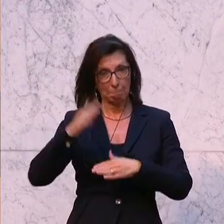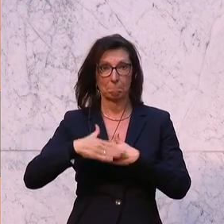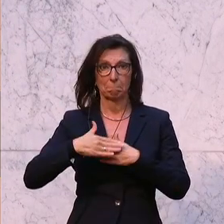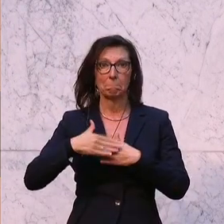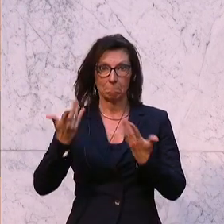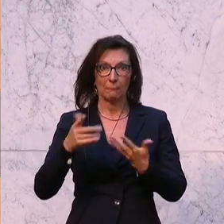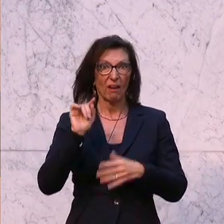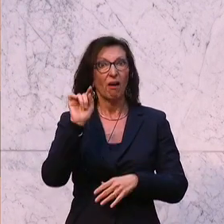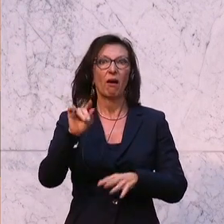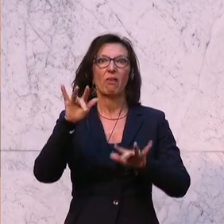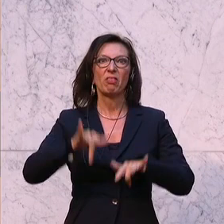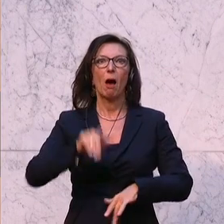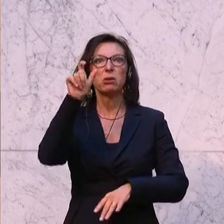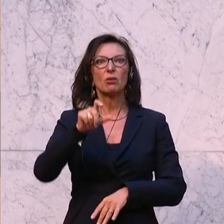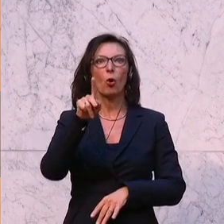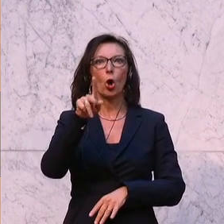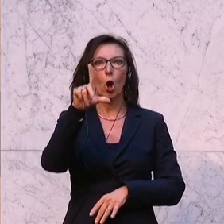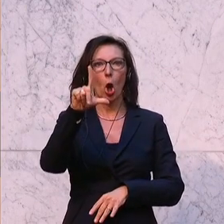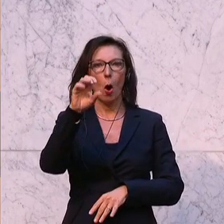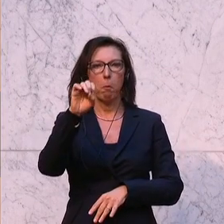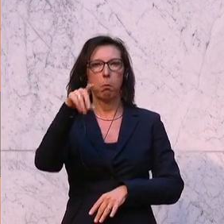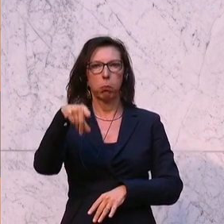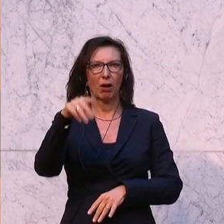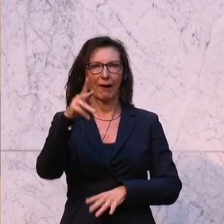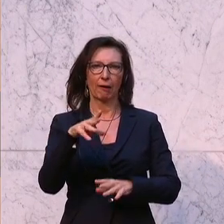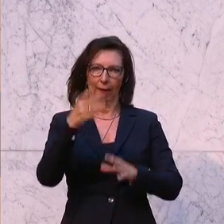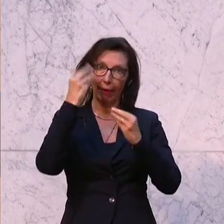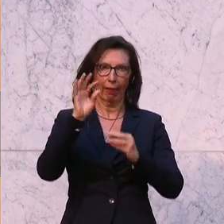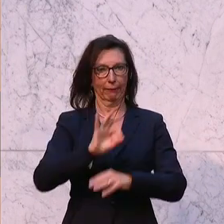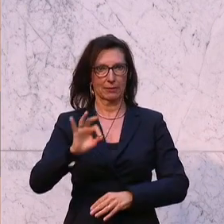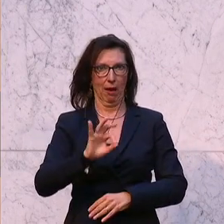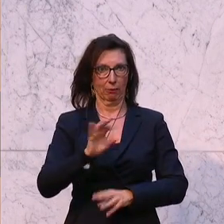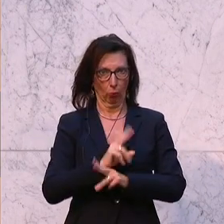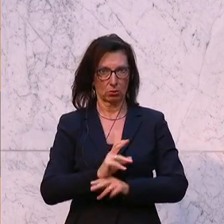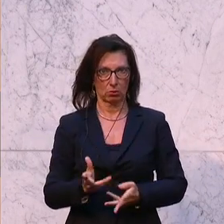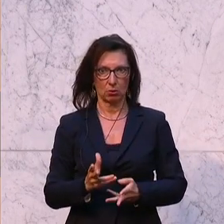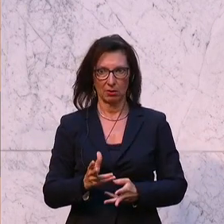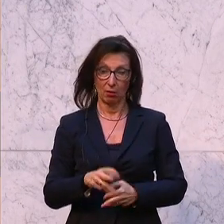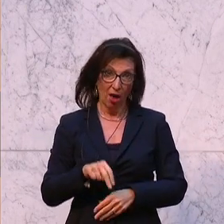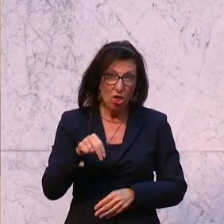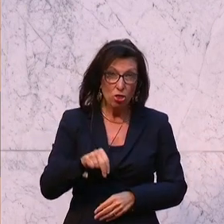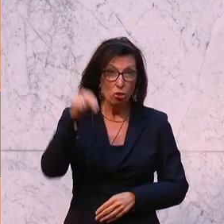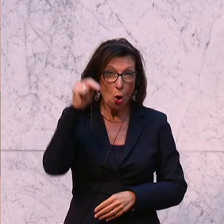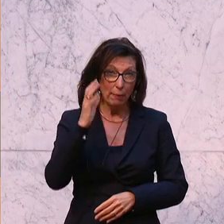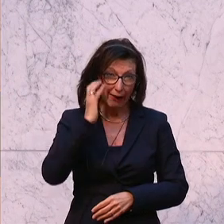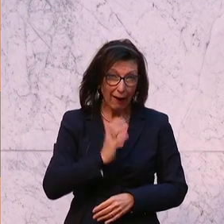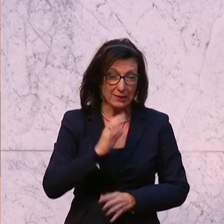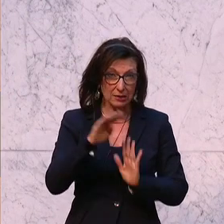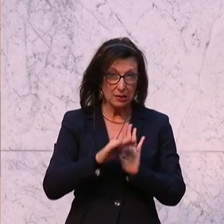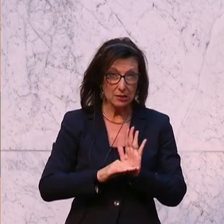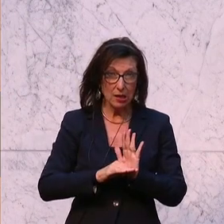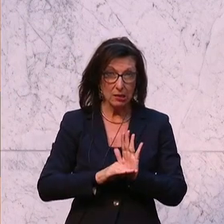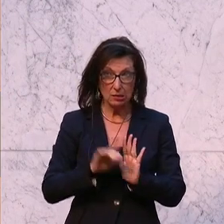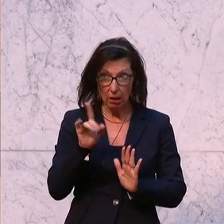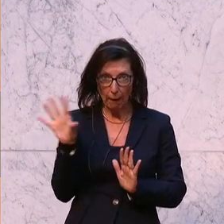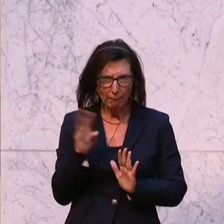Republik Österreich hat. Und er hat gesagt, dass er das unerträglich findet, weil jemand, der die Nürnberger Rassengesetze im Wesentlichen mit